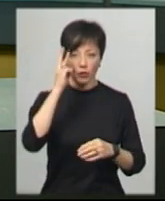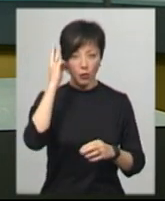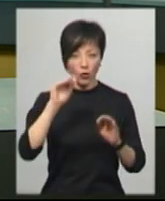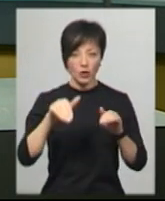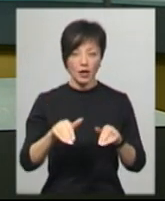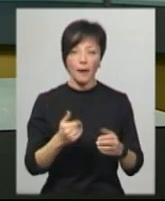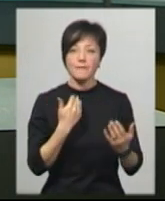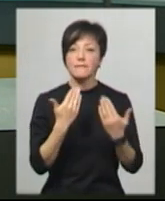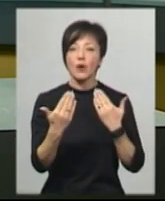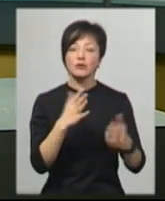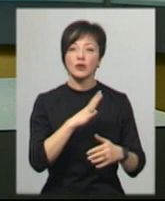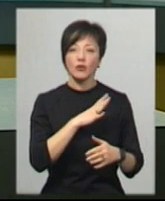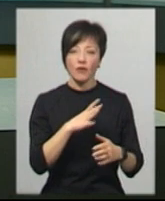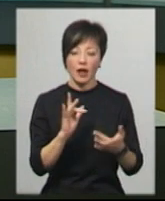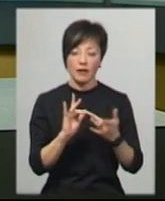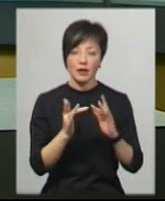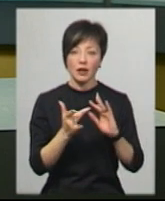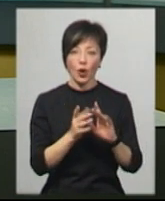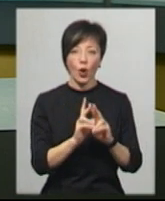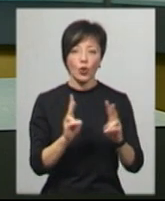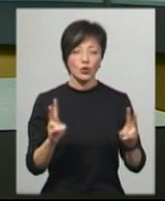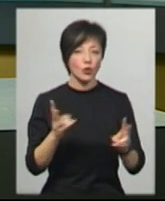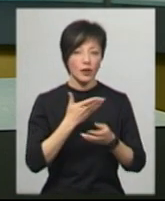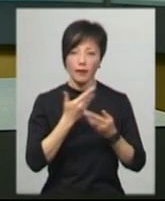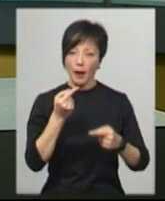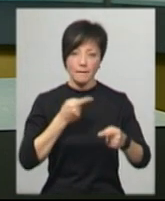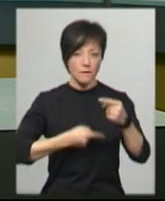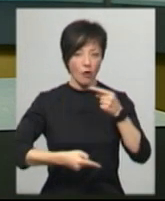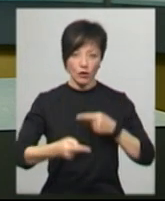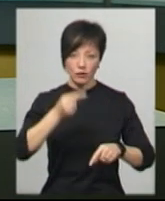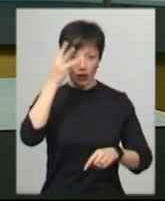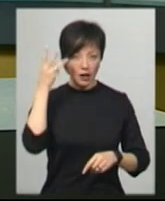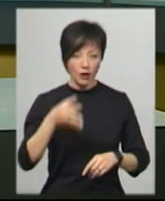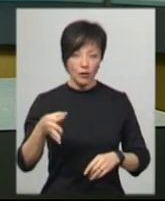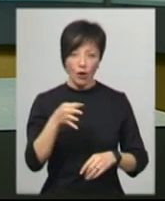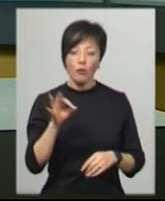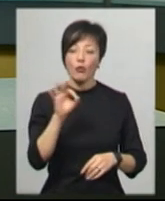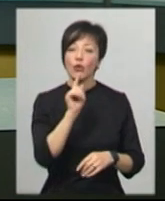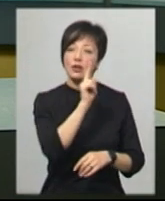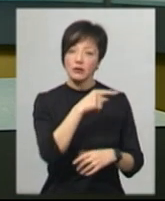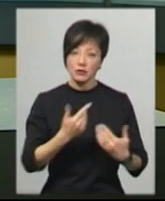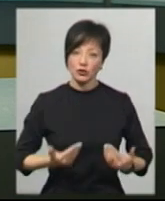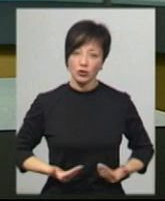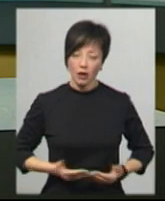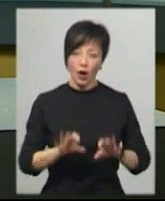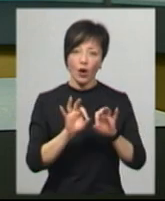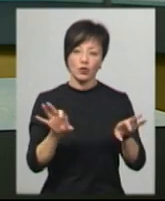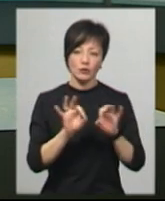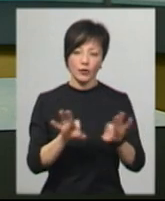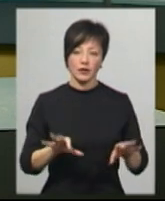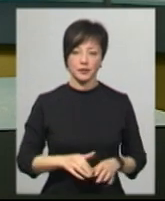Андрій Гумений поспілкувався онлайн з тими, хто не повернувся на Хмельниччину. Ось, що про життя під час карантину розповіли вони.